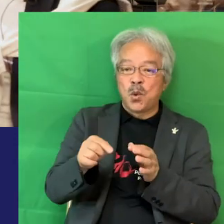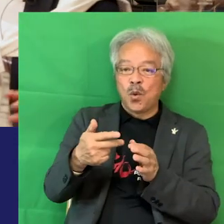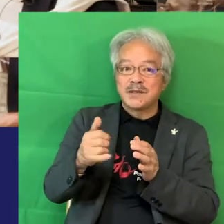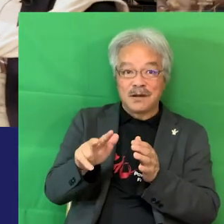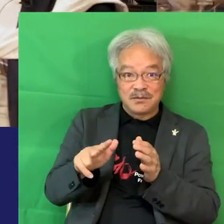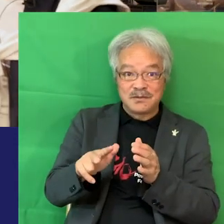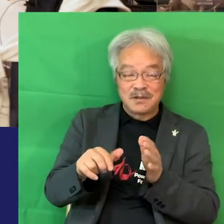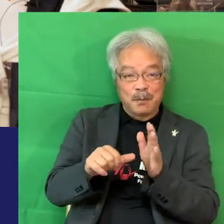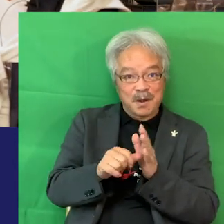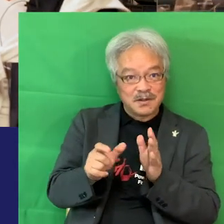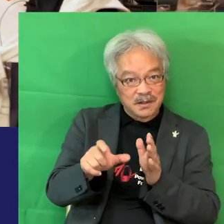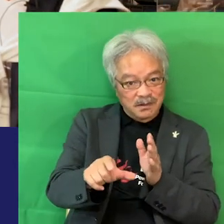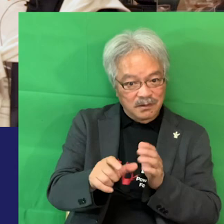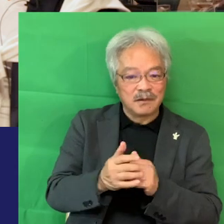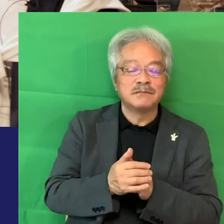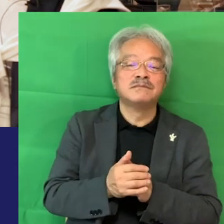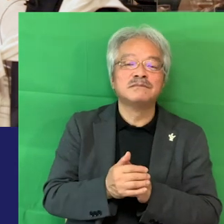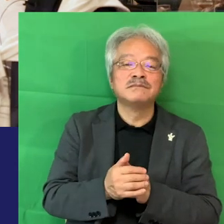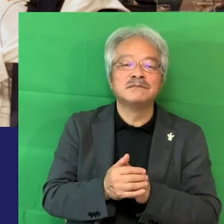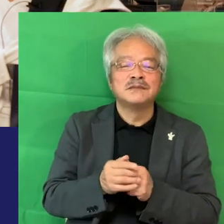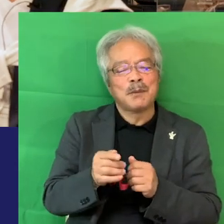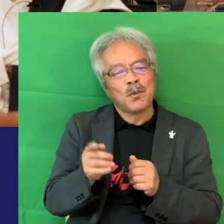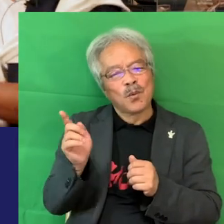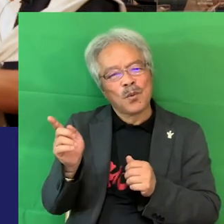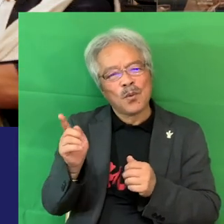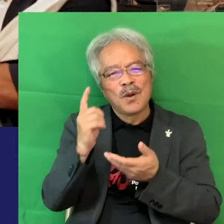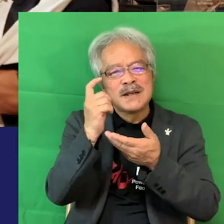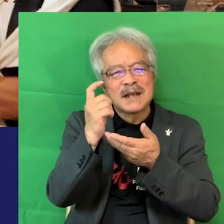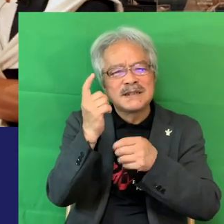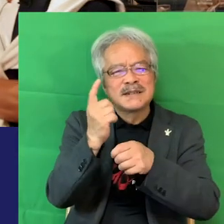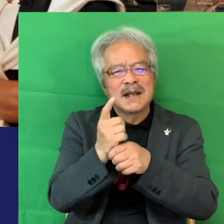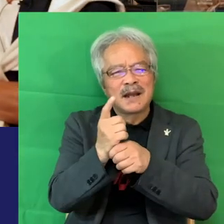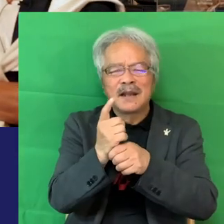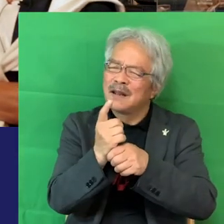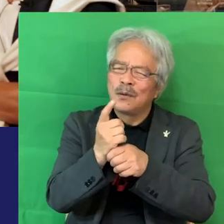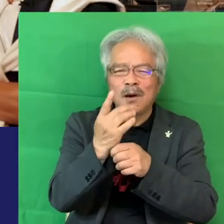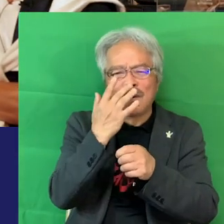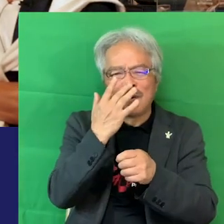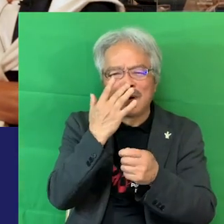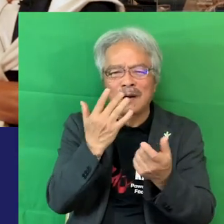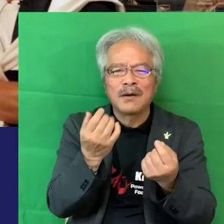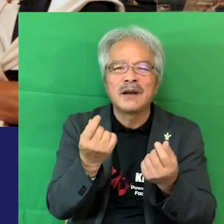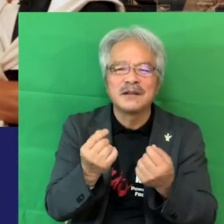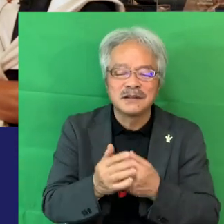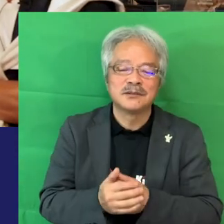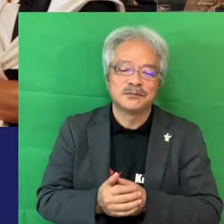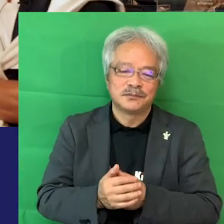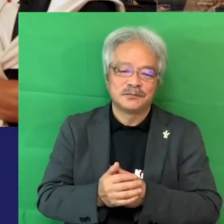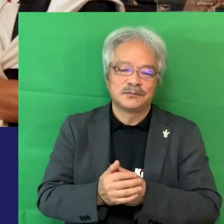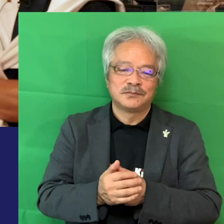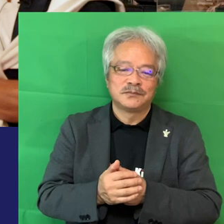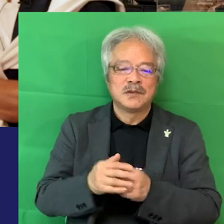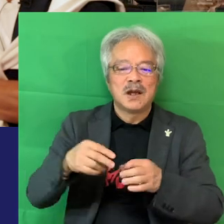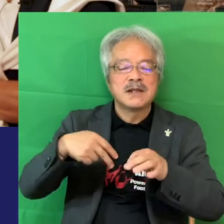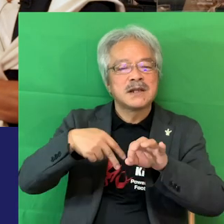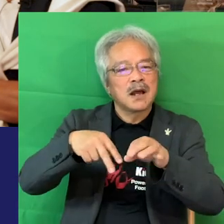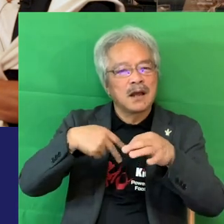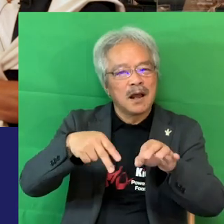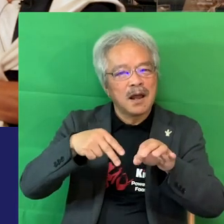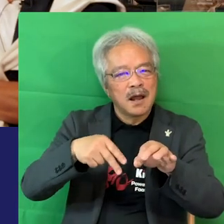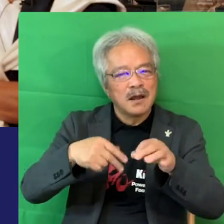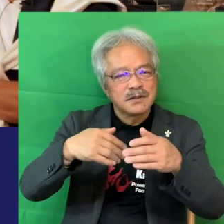語源の由来は分ないです写真では本当に何も分からないですよねサッカーすることで変わっていくのかしらね